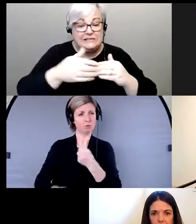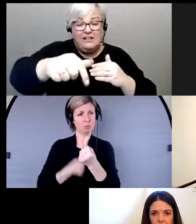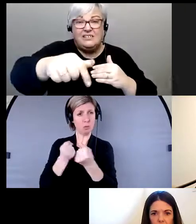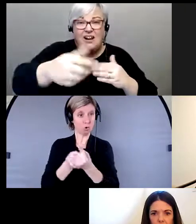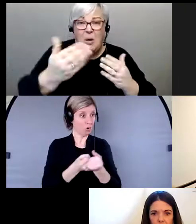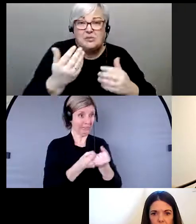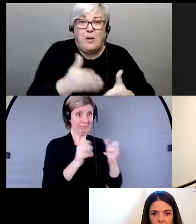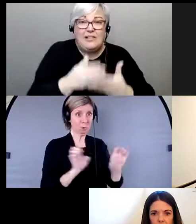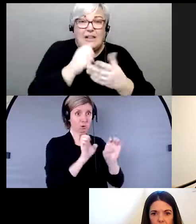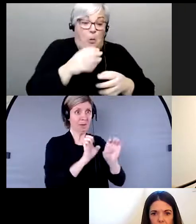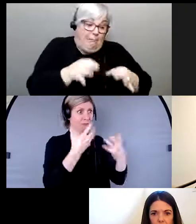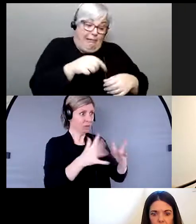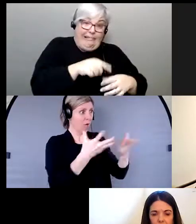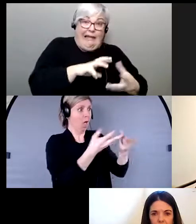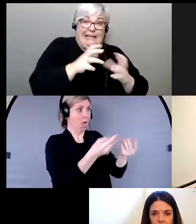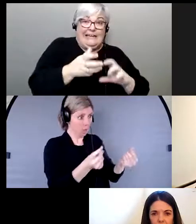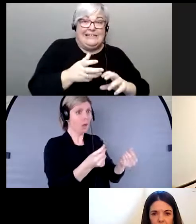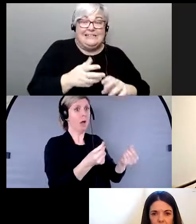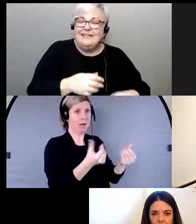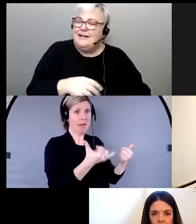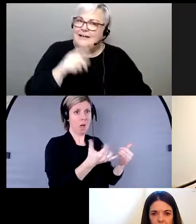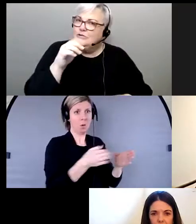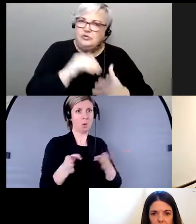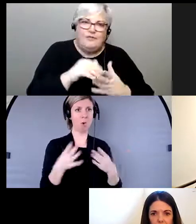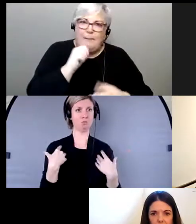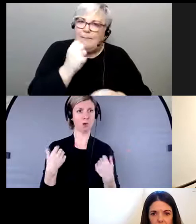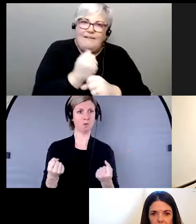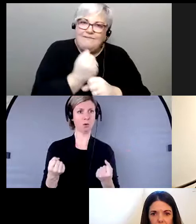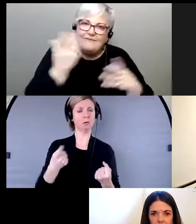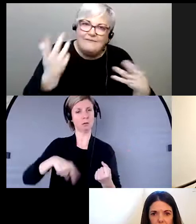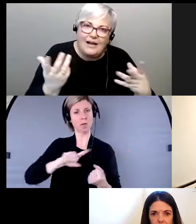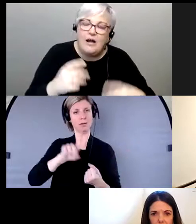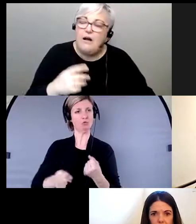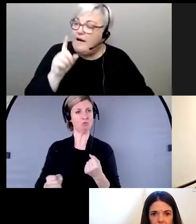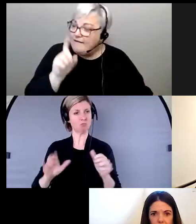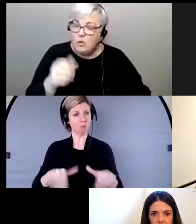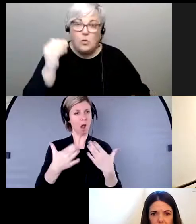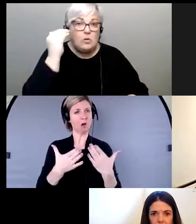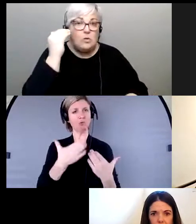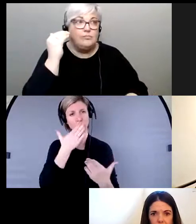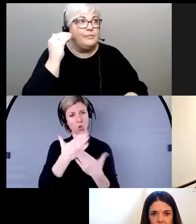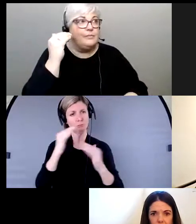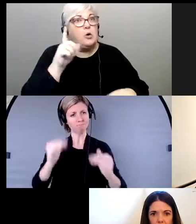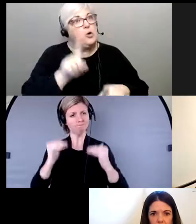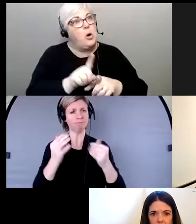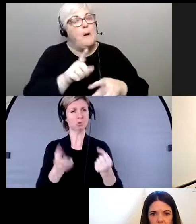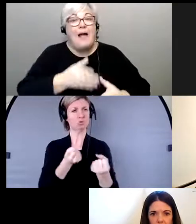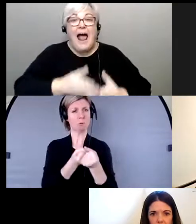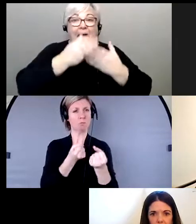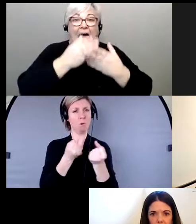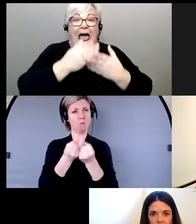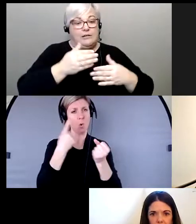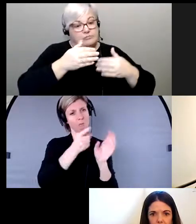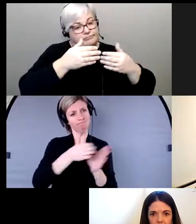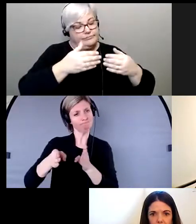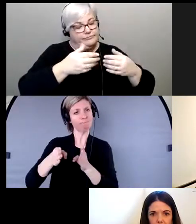d'aide et souvent, ce n pas un changement qui est fait. Nous voulons vraiment nous assurer qu'on offre cette aide-là pour les individus